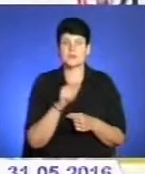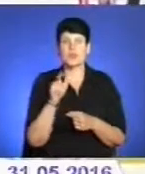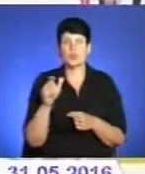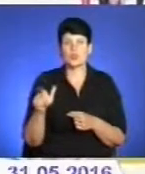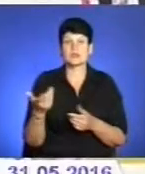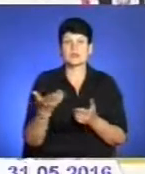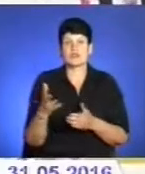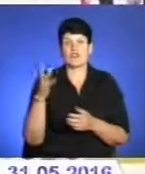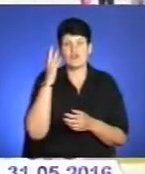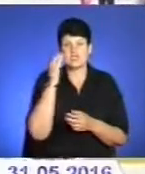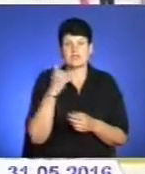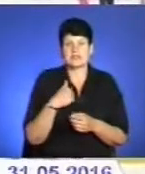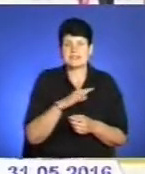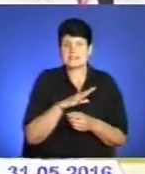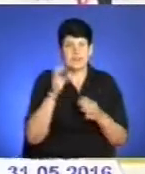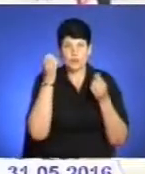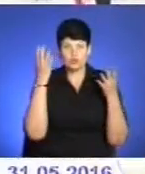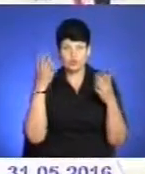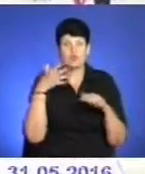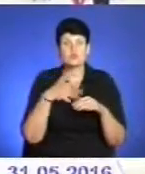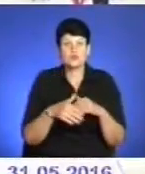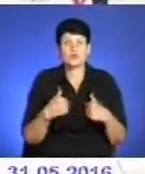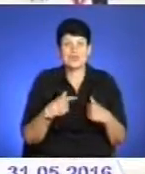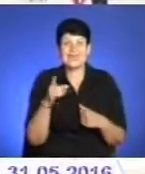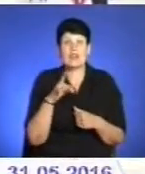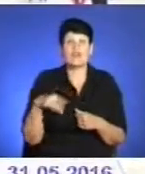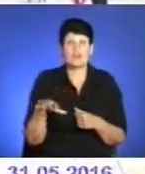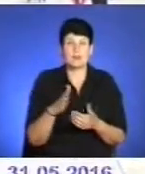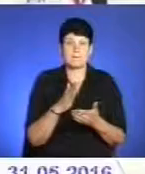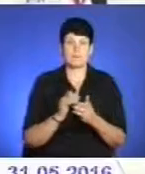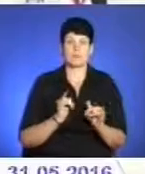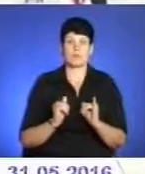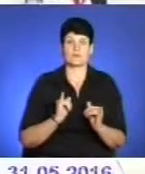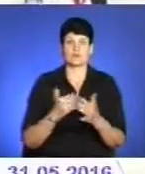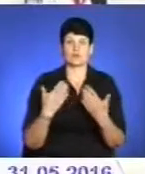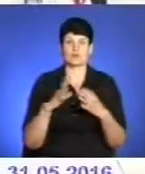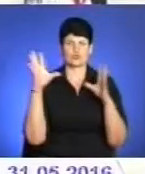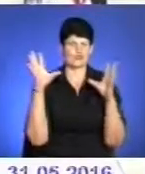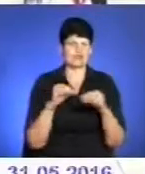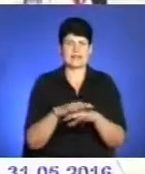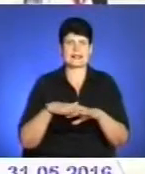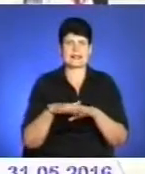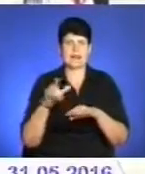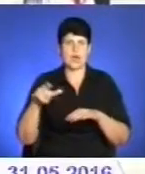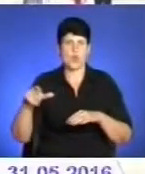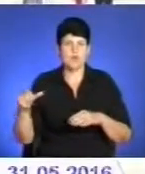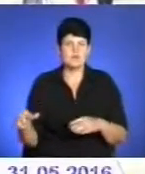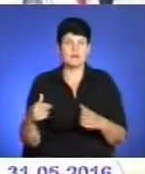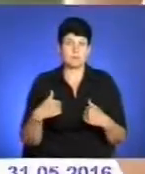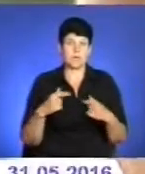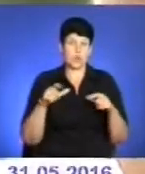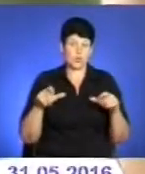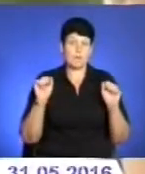які вважають нас невілісами, розуміли, що ми європейці, ми маємо талантне відношення до всіх народів, і ми є люди, з яким можна